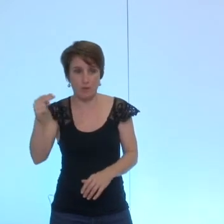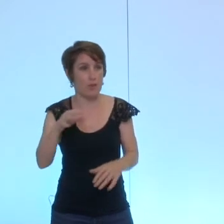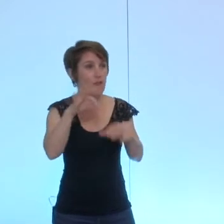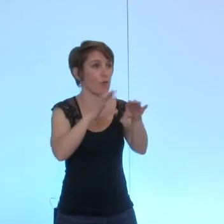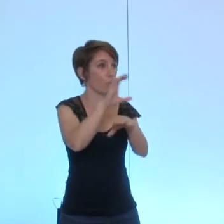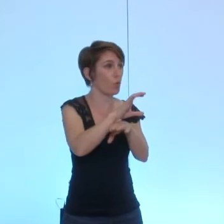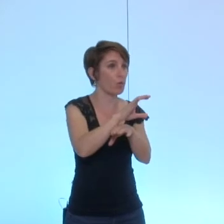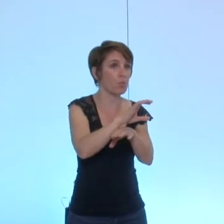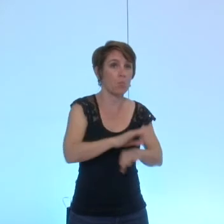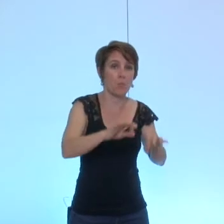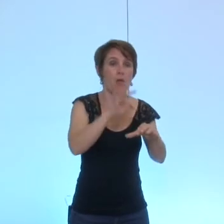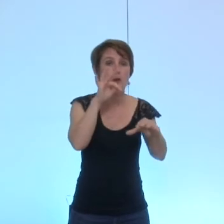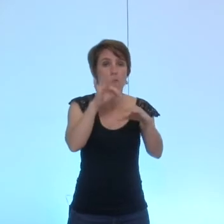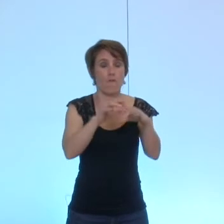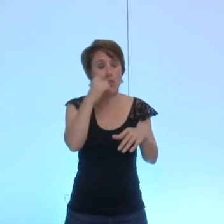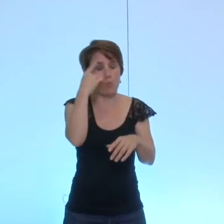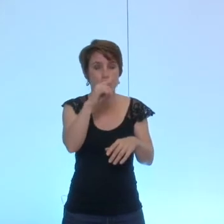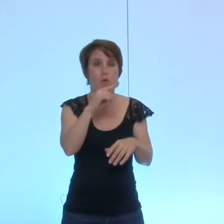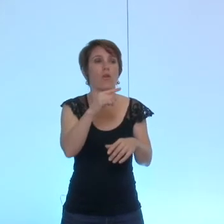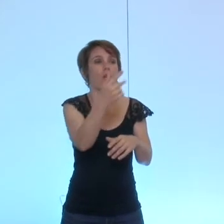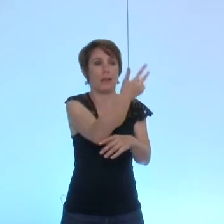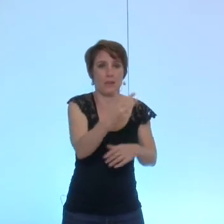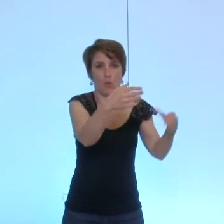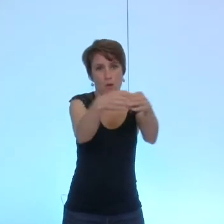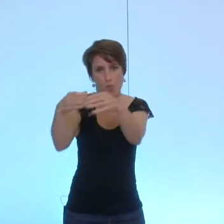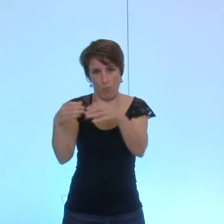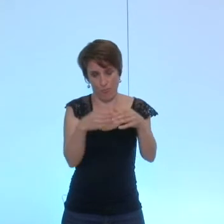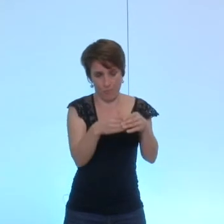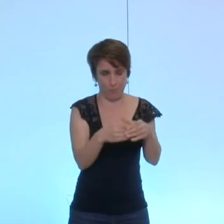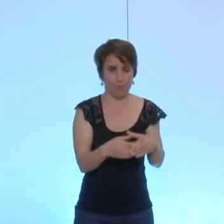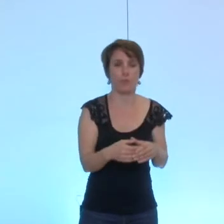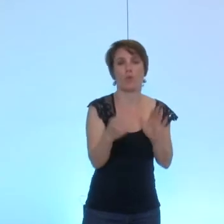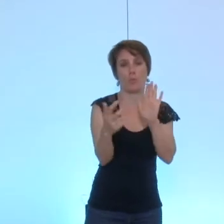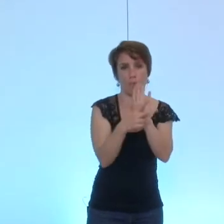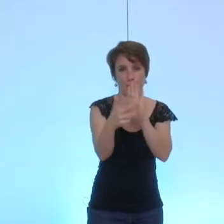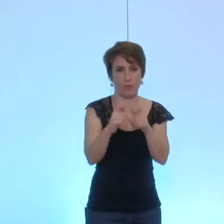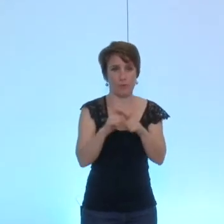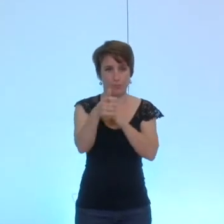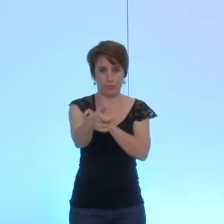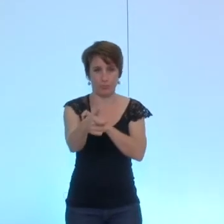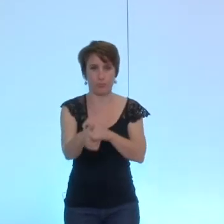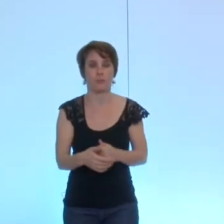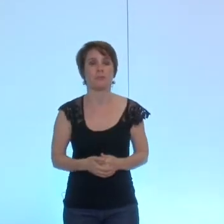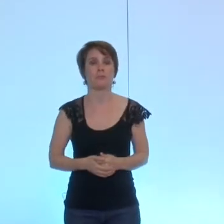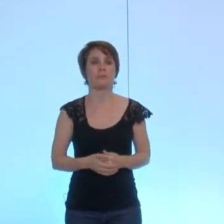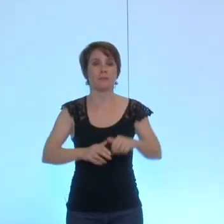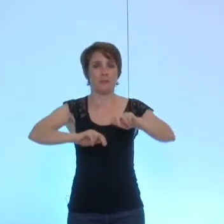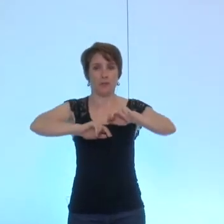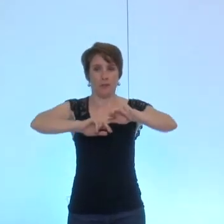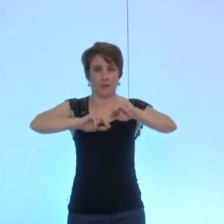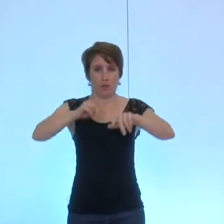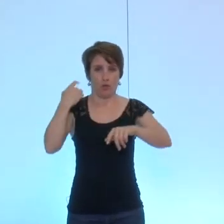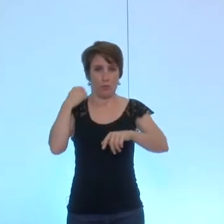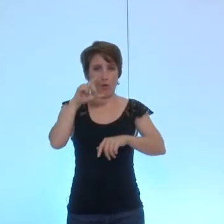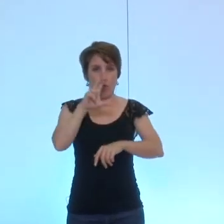est contre qui est pour les trois autres groupes cette délibération 33 est adoptée convention de partenariat pour la délibération